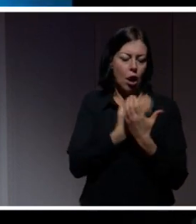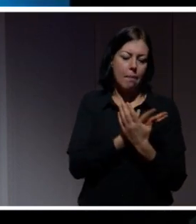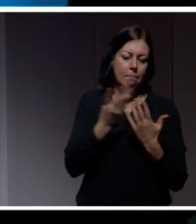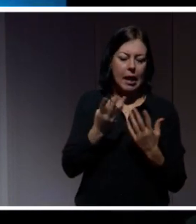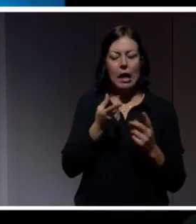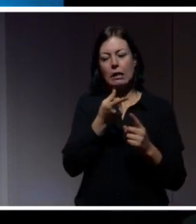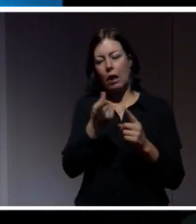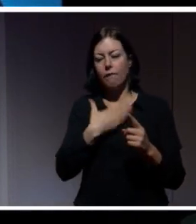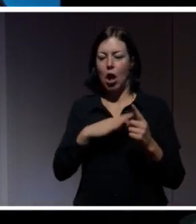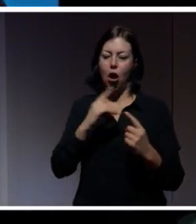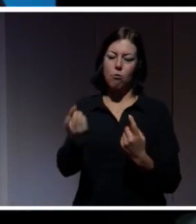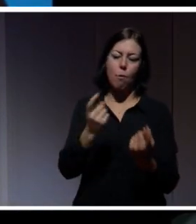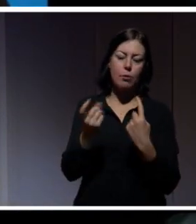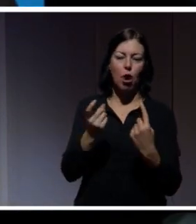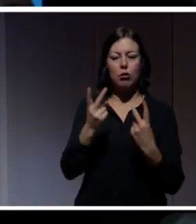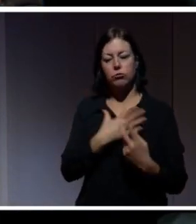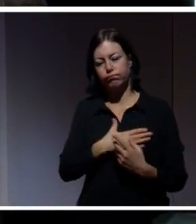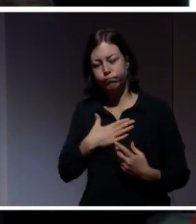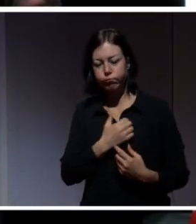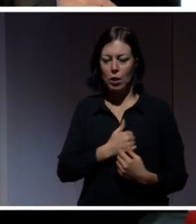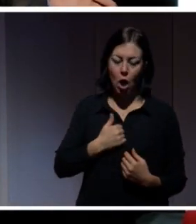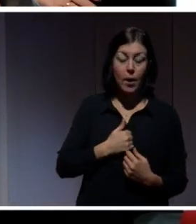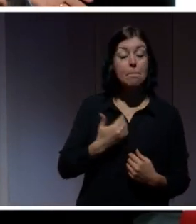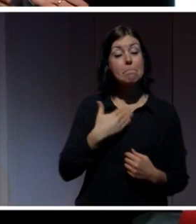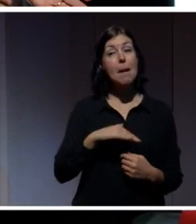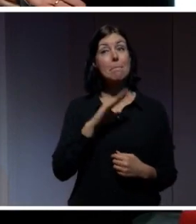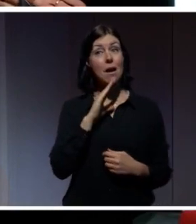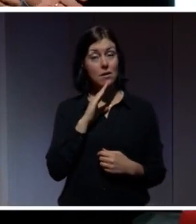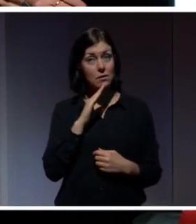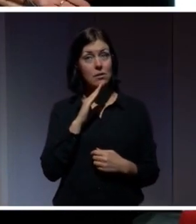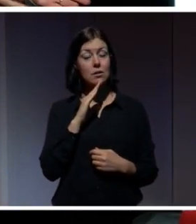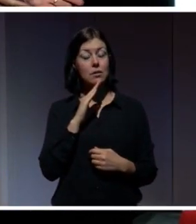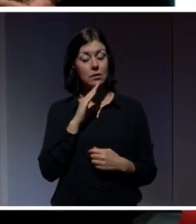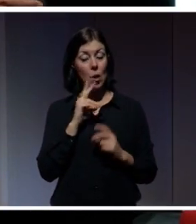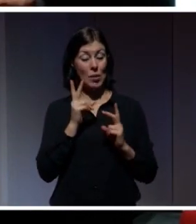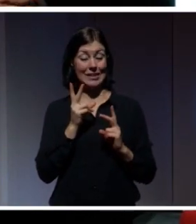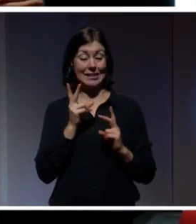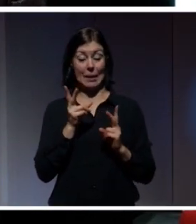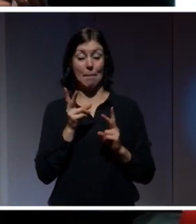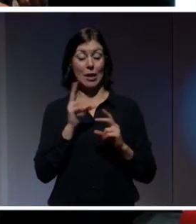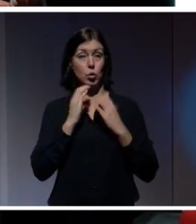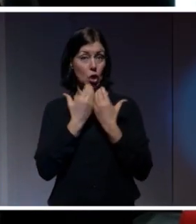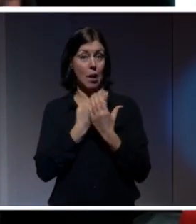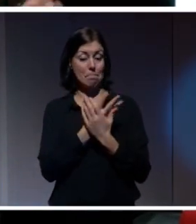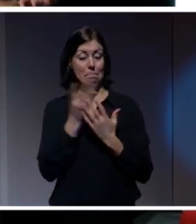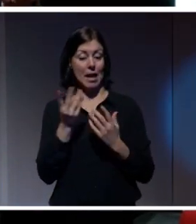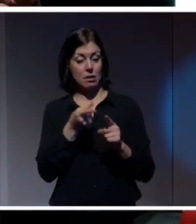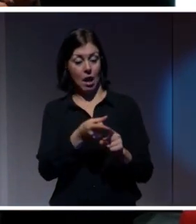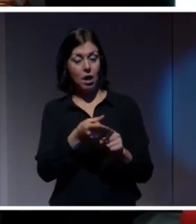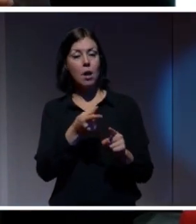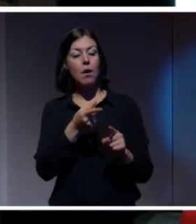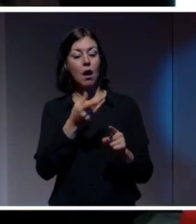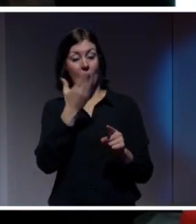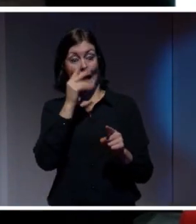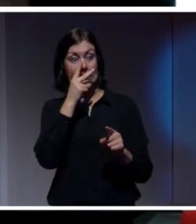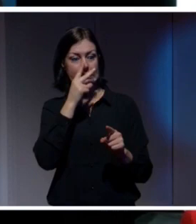medhåll ifrån sina kompisar. Hennes mamma var också på samma sociala medieplattform så hon kunde ju se det och det ville hon undvika.